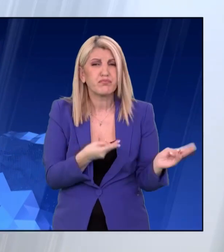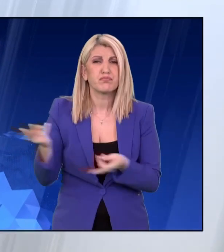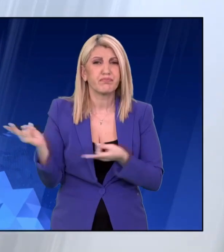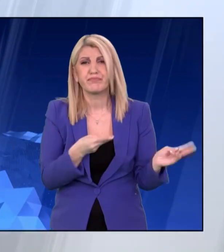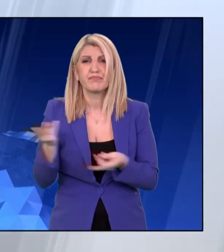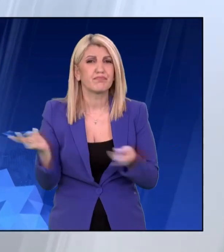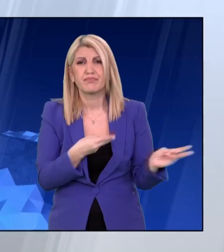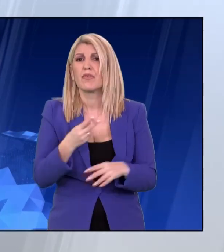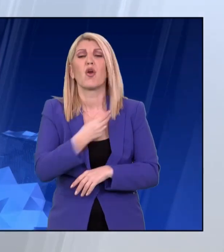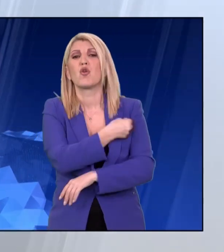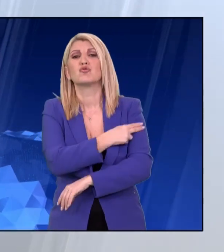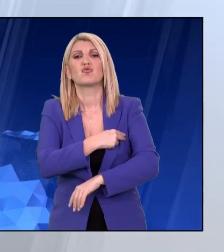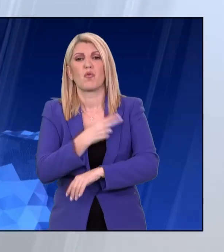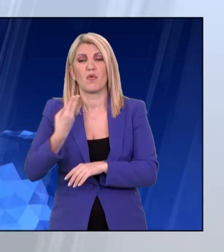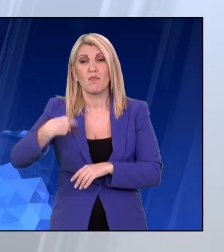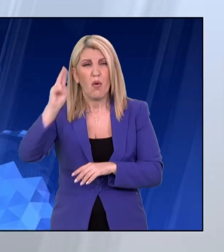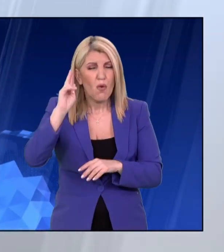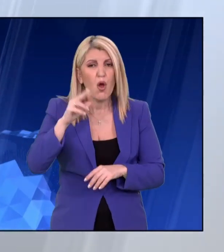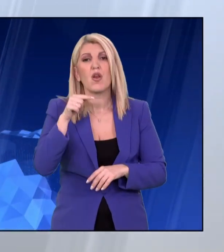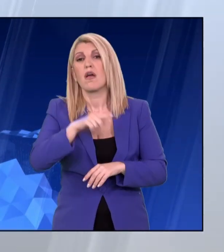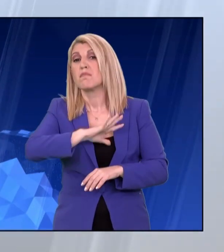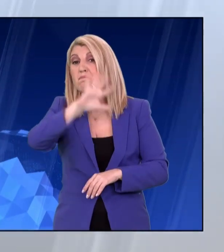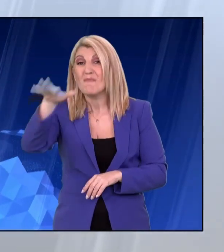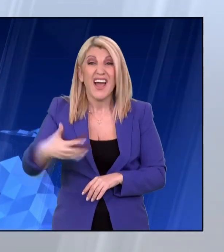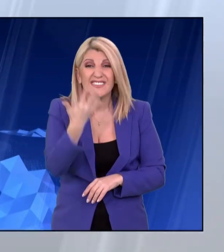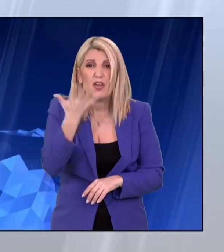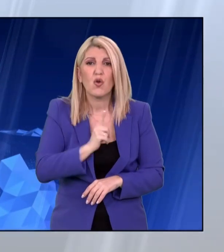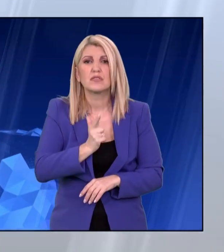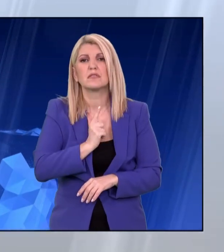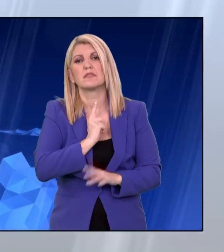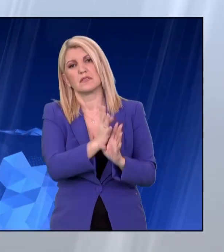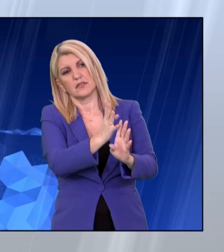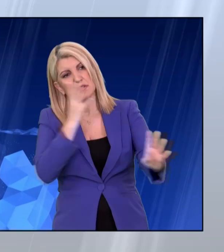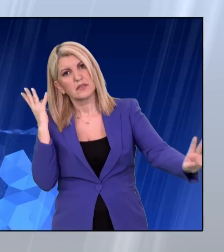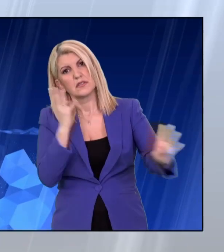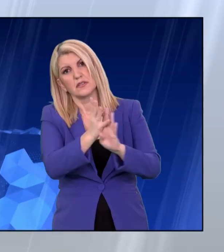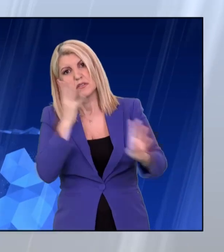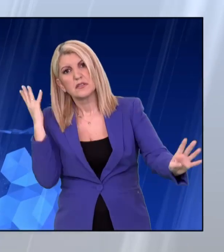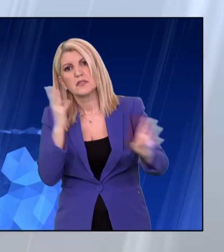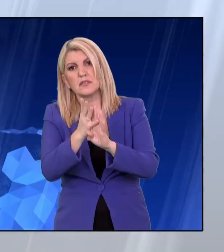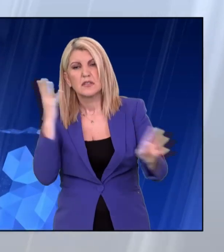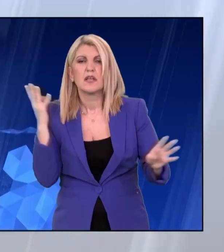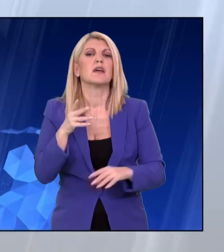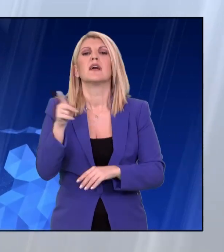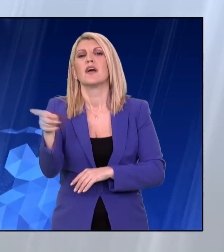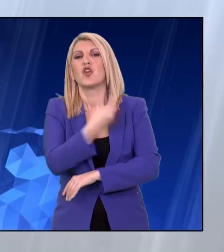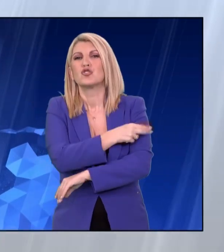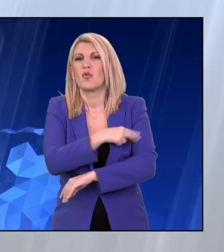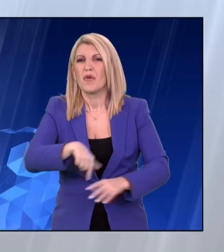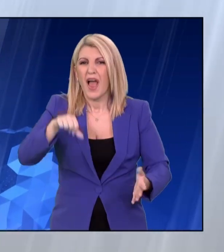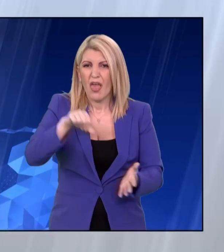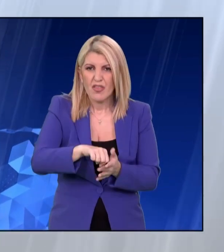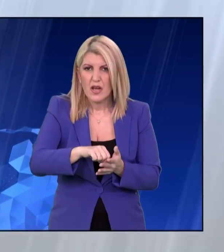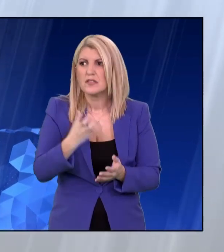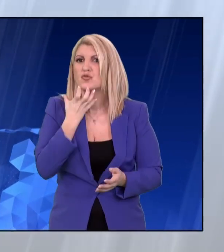Στις εφημερίες η αναμονή φτάνει ακόμη και τις 5 ώρες, με τα παιδιατρικά νοσοκομεία της Αθήνας να δέχονται φυσικά και σοβαρά περιστατικά της